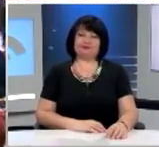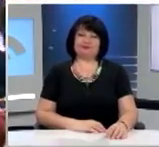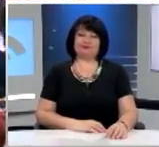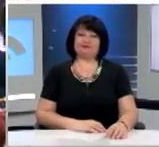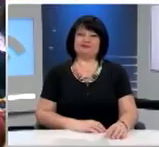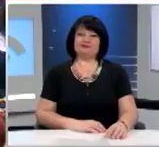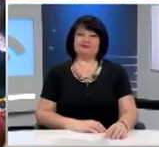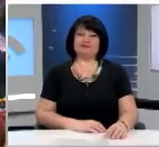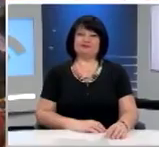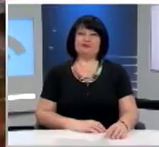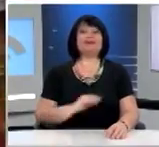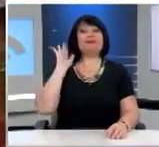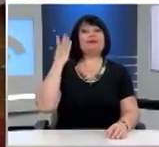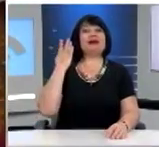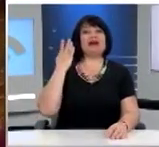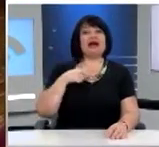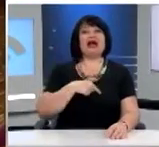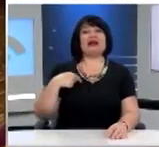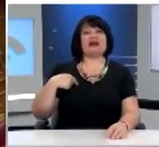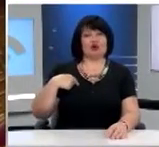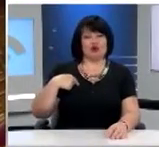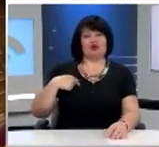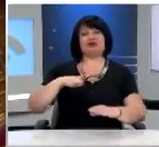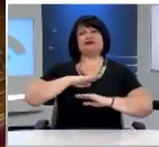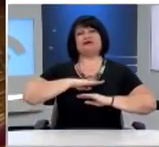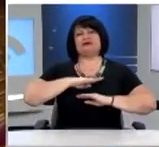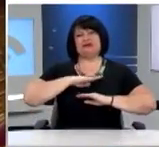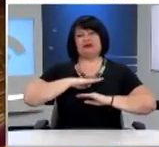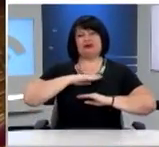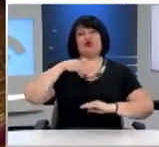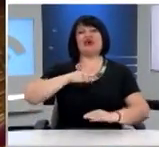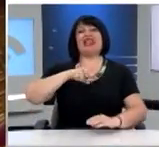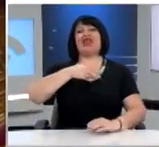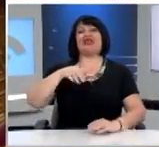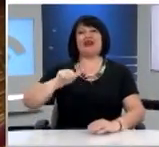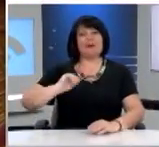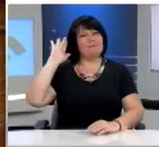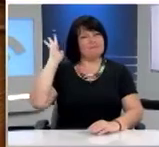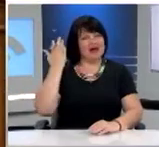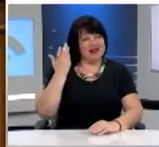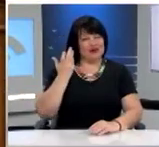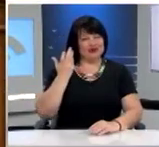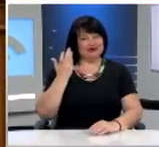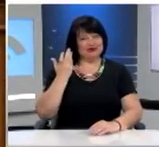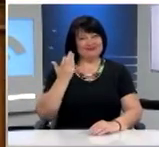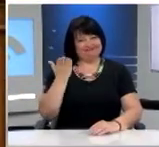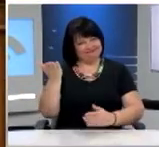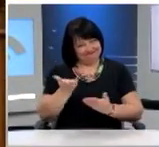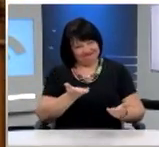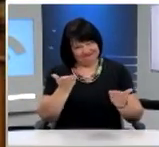και πρώην Αρχηγός του Γενικού Επιτελείου Στρατού και πρώην κύριε Αρχηγέ